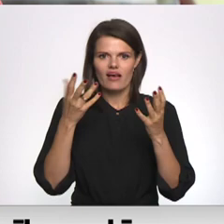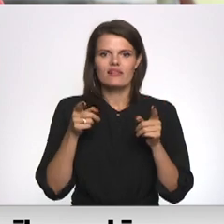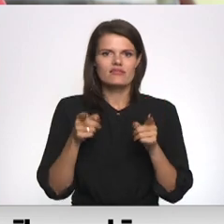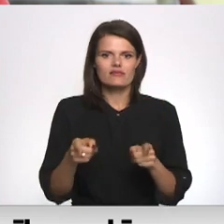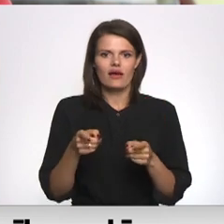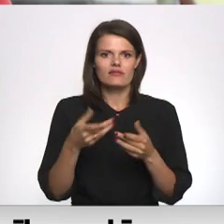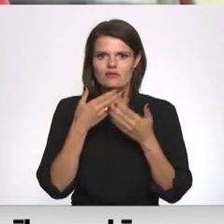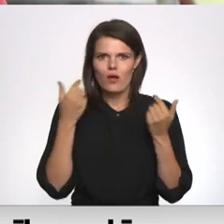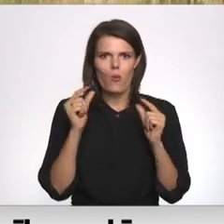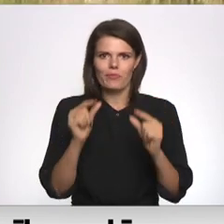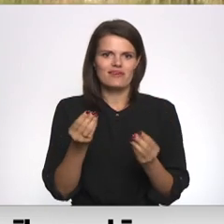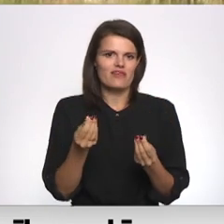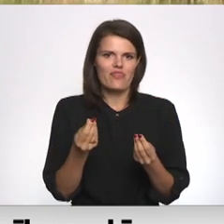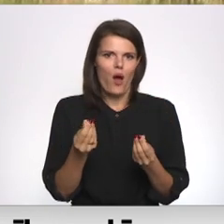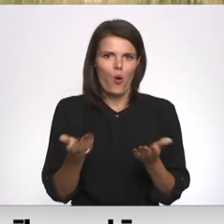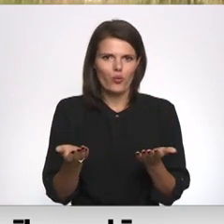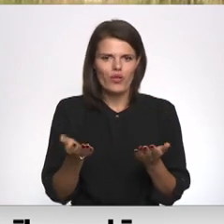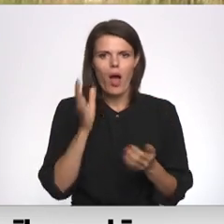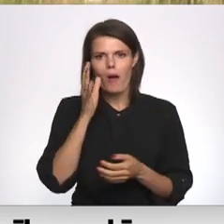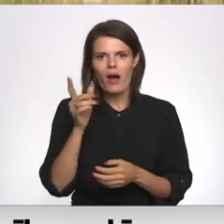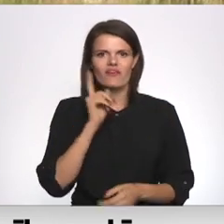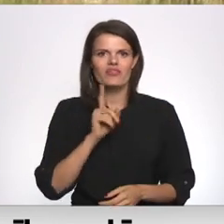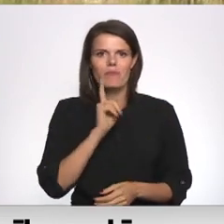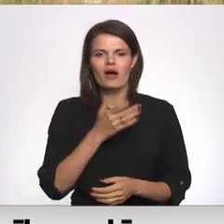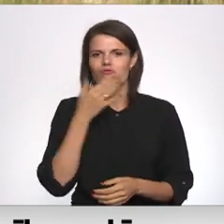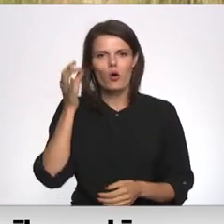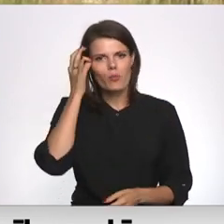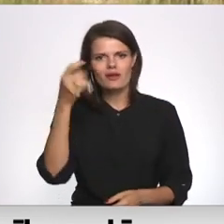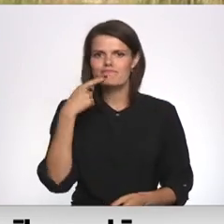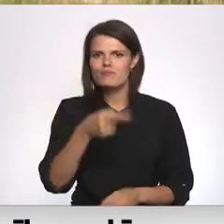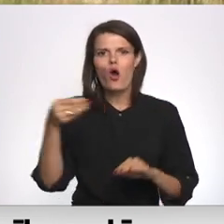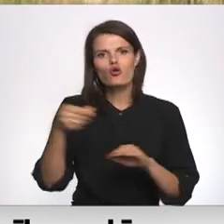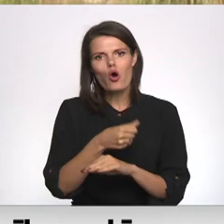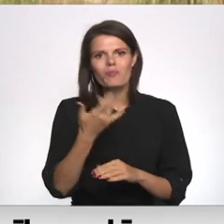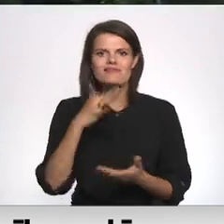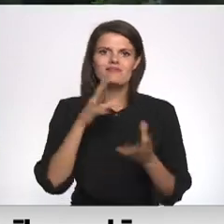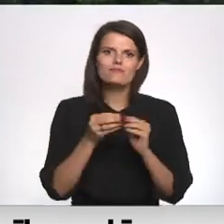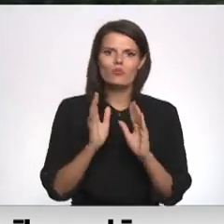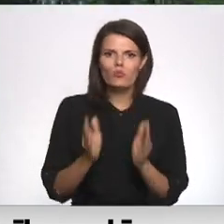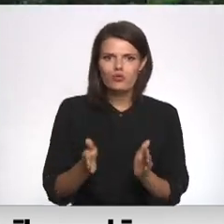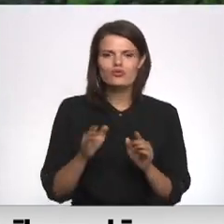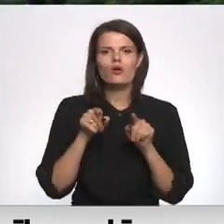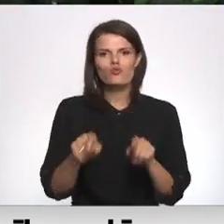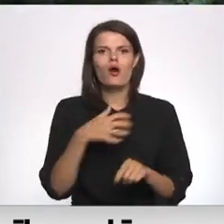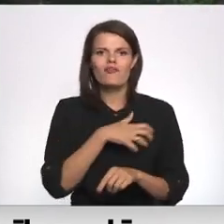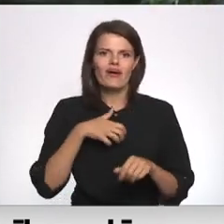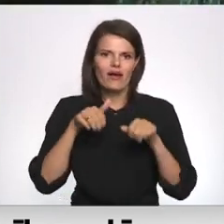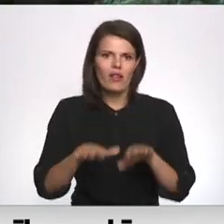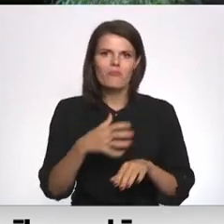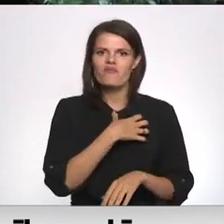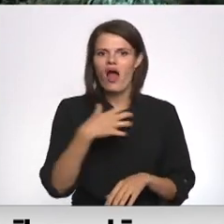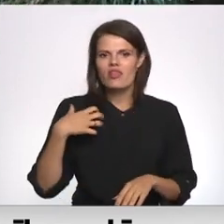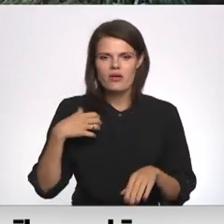nav mazas summas. Pārvalde pagaidām neprecizē kompensāciju iespējamo apmēru, par to jālemja valdībai.